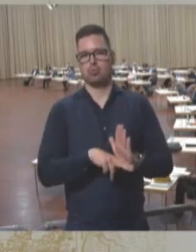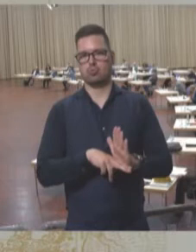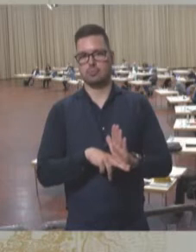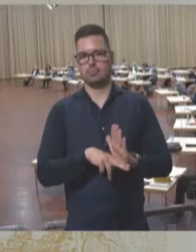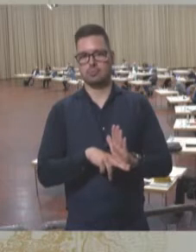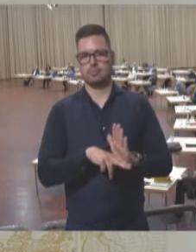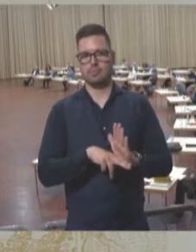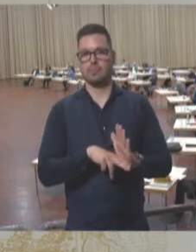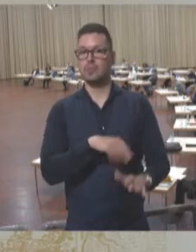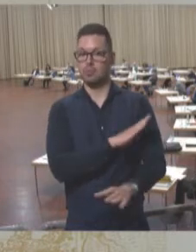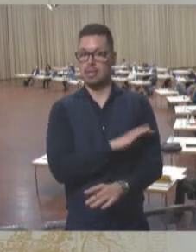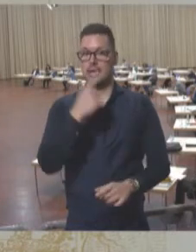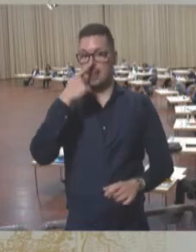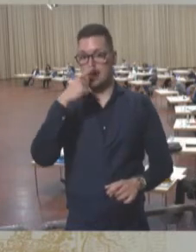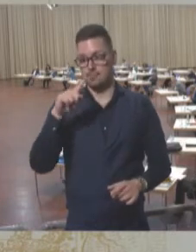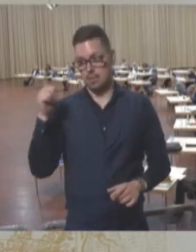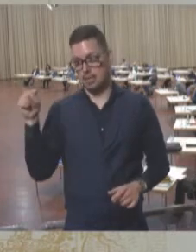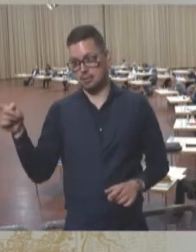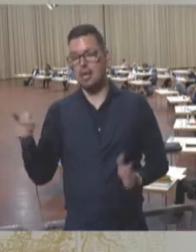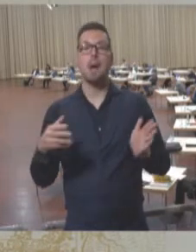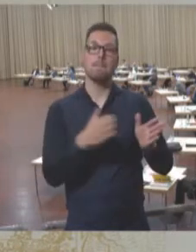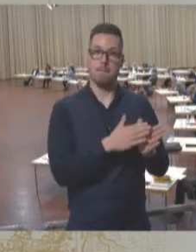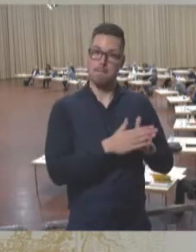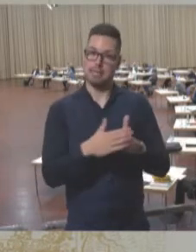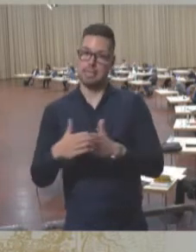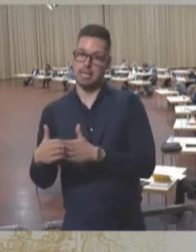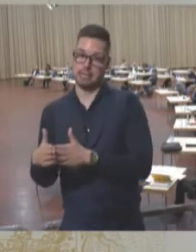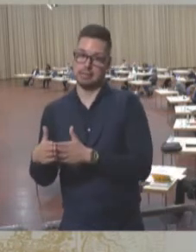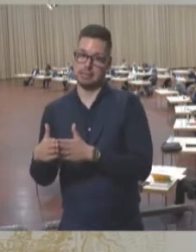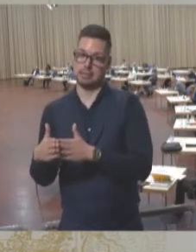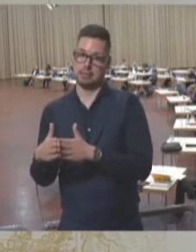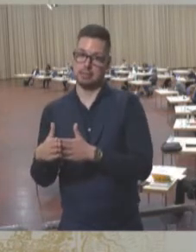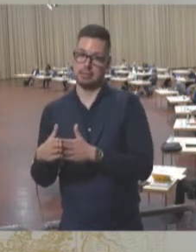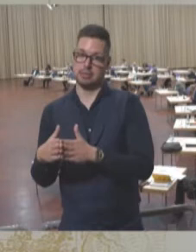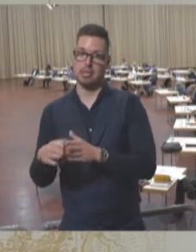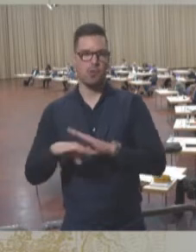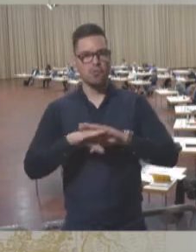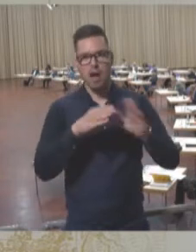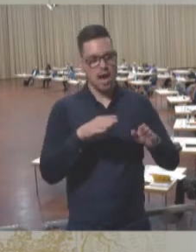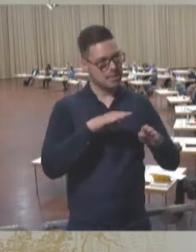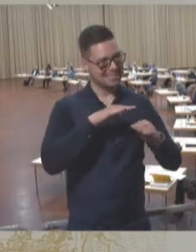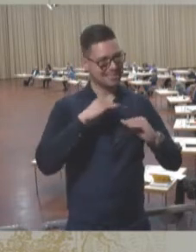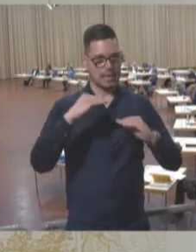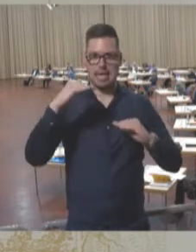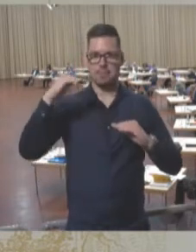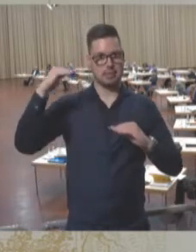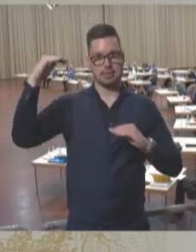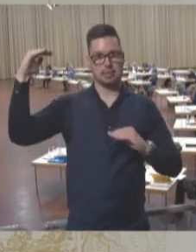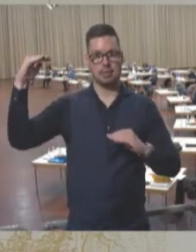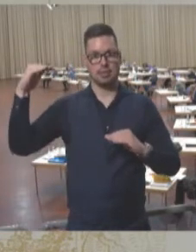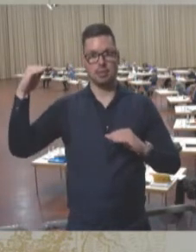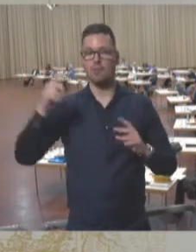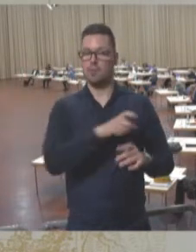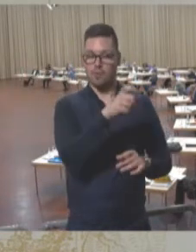Herr Kollege Lafontaine, fällt den Parteien die umfassende Aufgabe zu, auf allen Ebenen der Willensbildung des Volkes